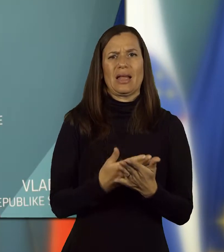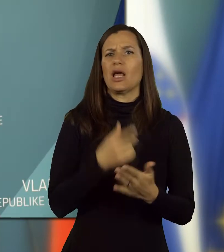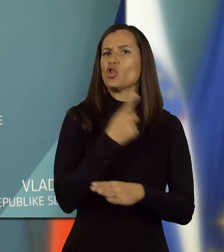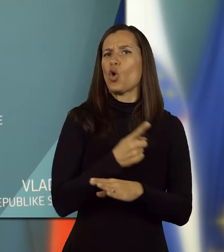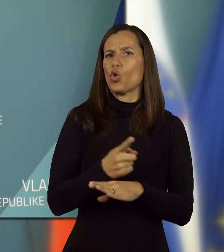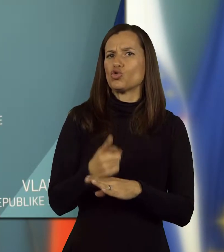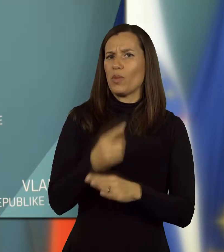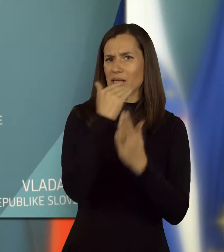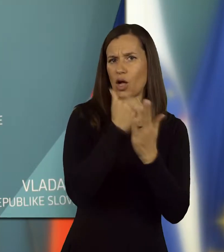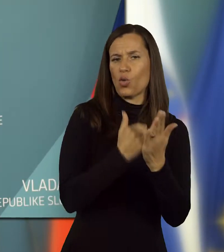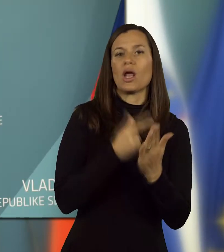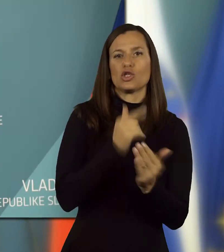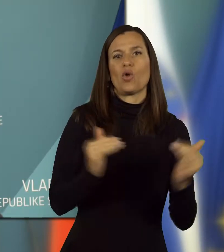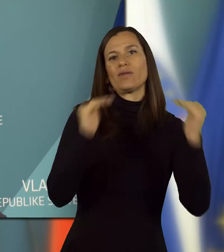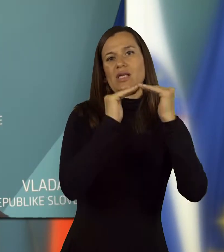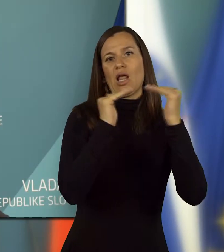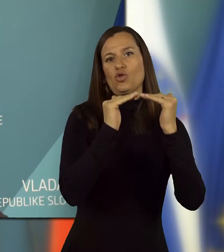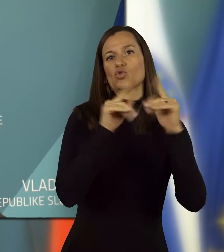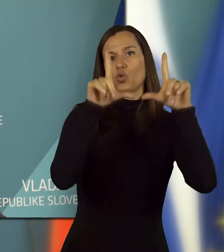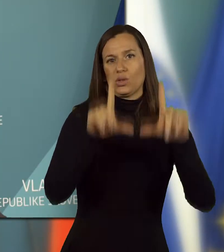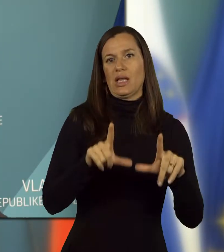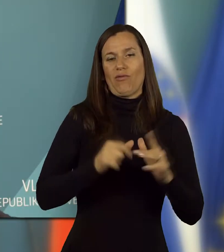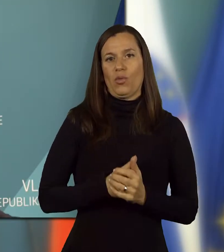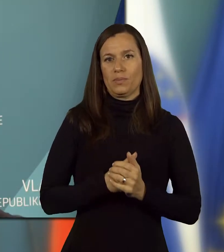so določbe zakona skladne z ustavo.